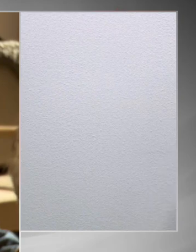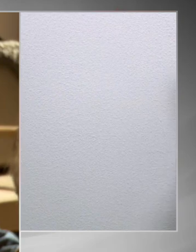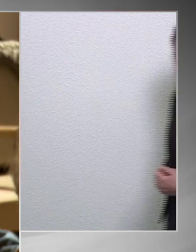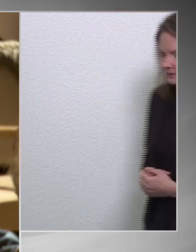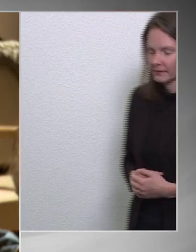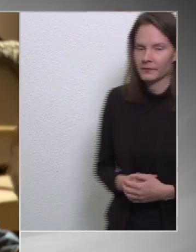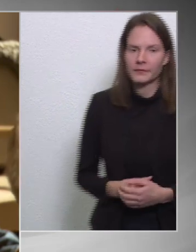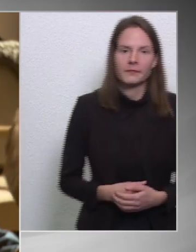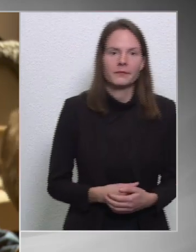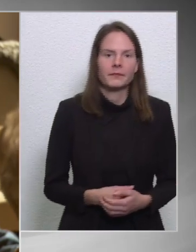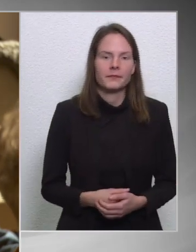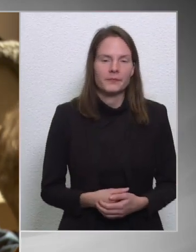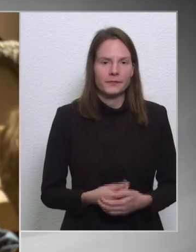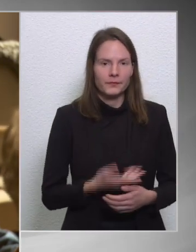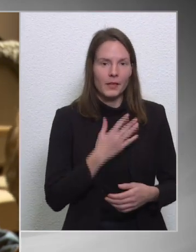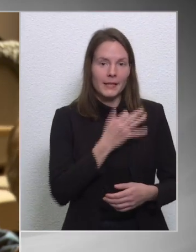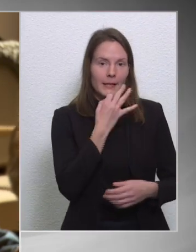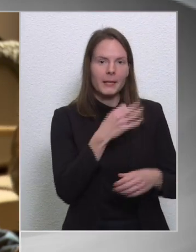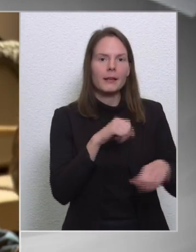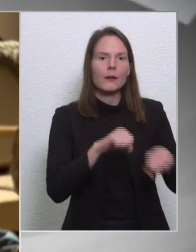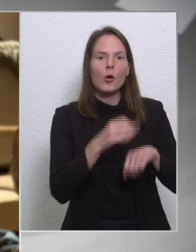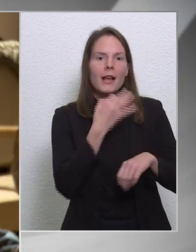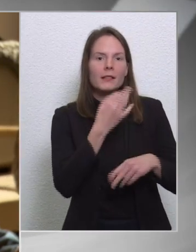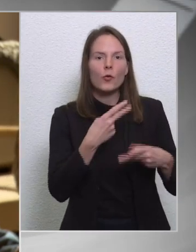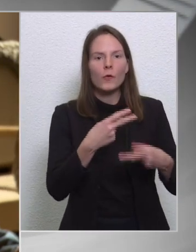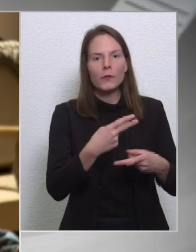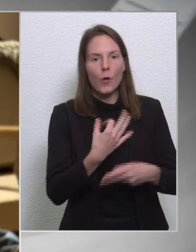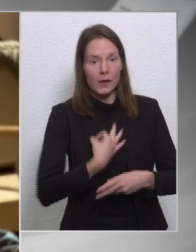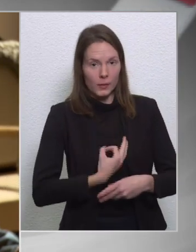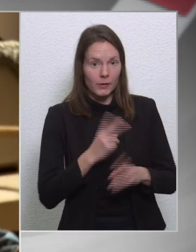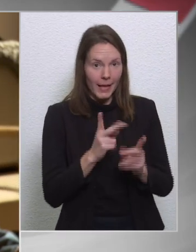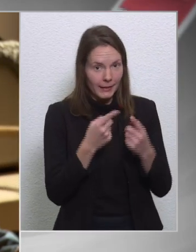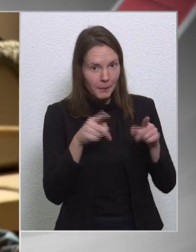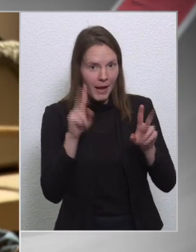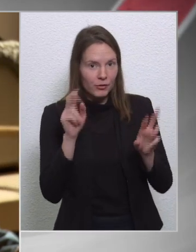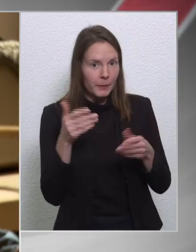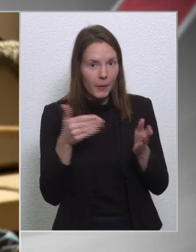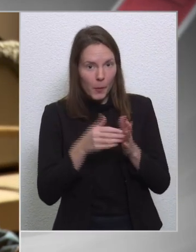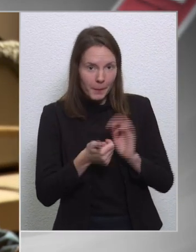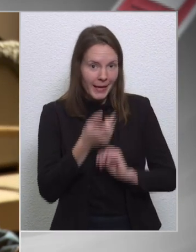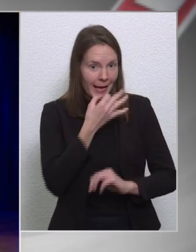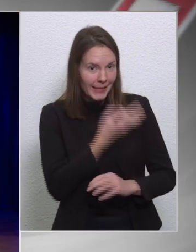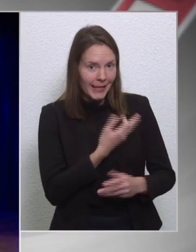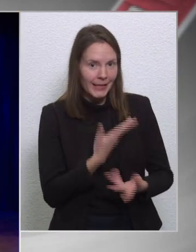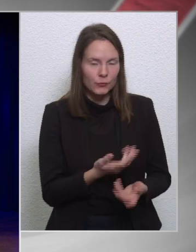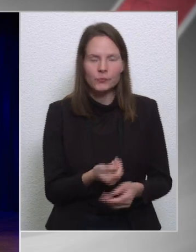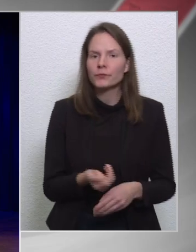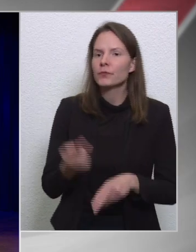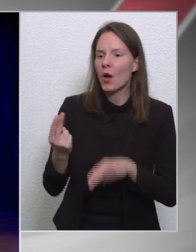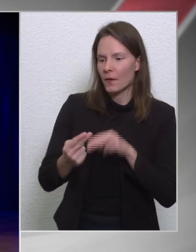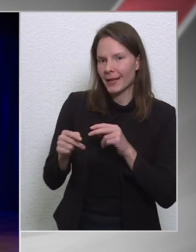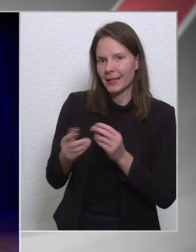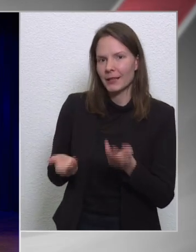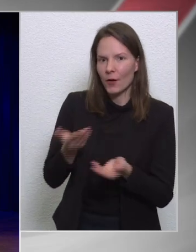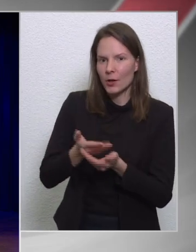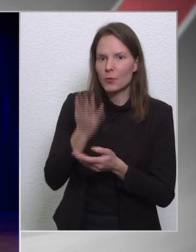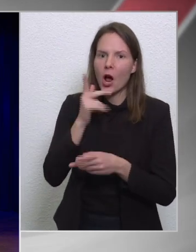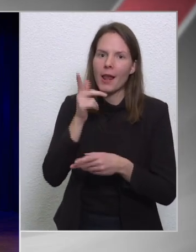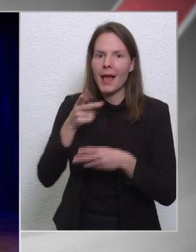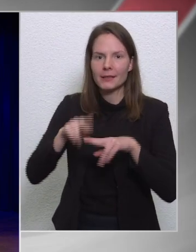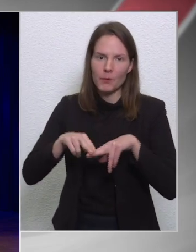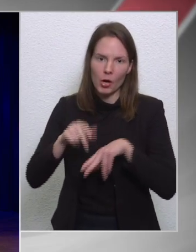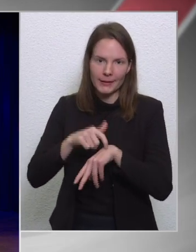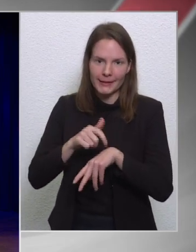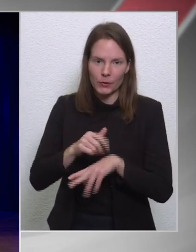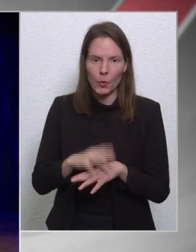Szeretném kérdezni kormány szóvívő asszonyt, hogy más filmel van egy kérdést, föl lehet-e még tenni. A végén én azt javasolnám, hogyha lesz még idő,